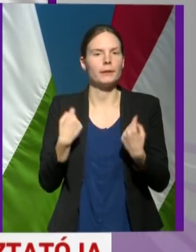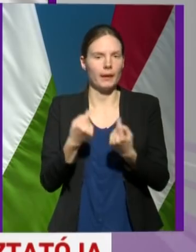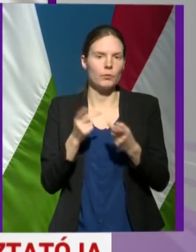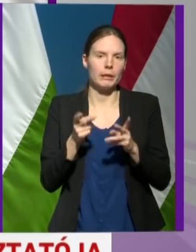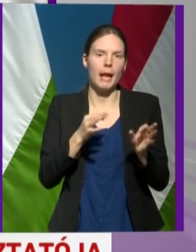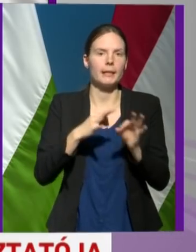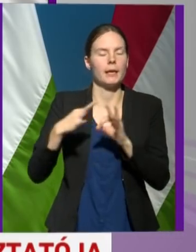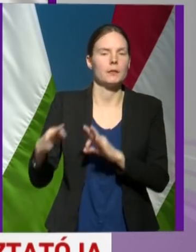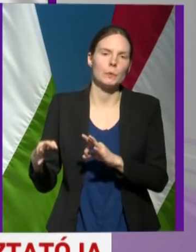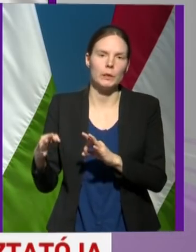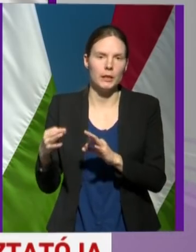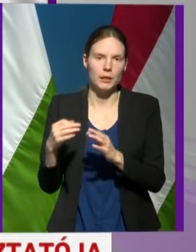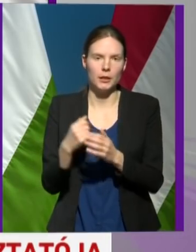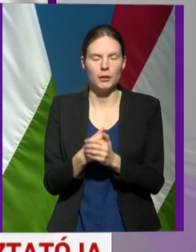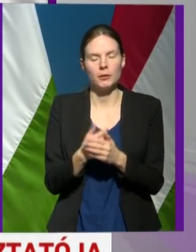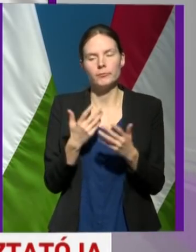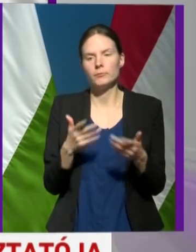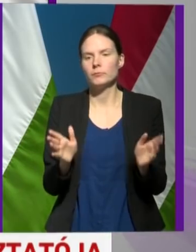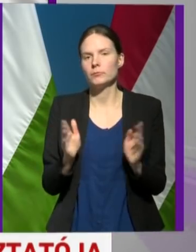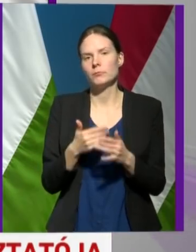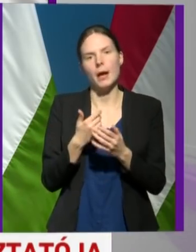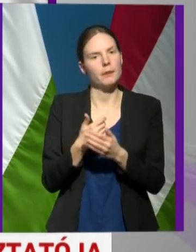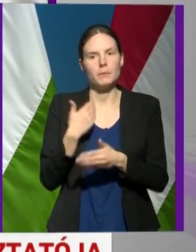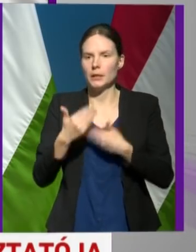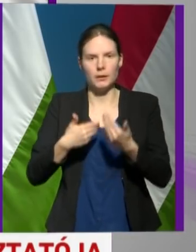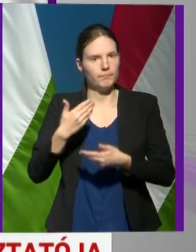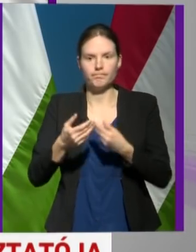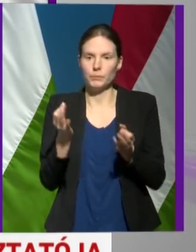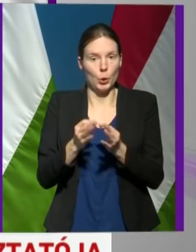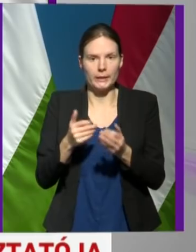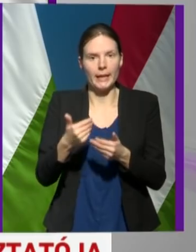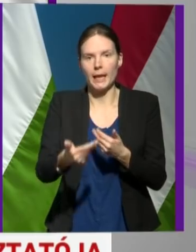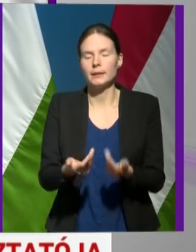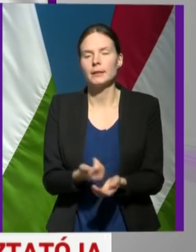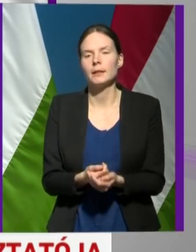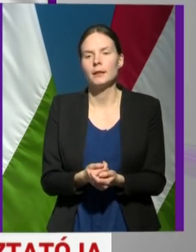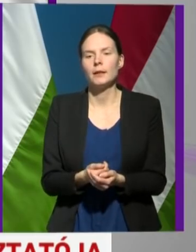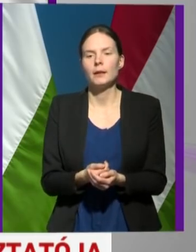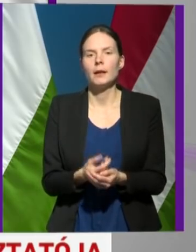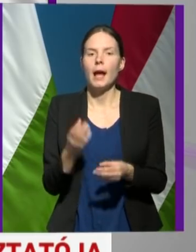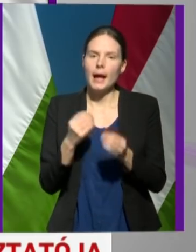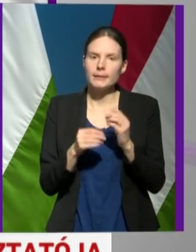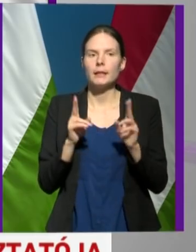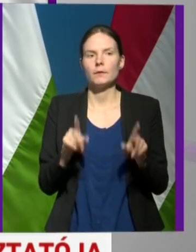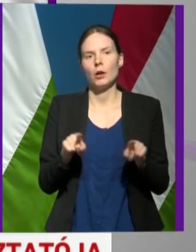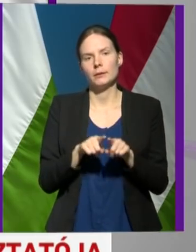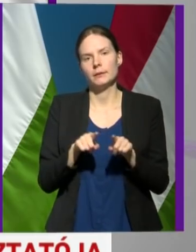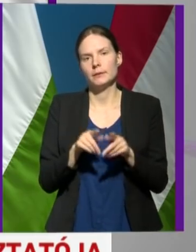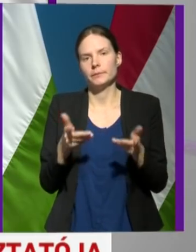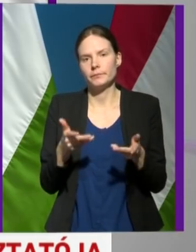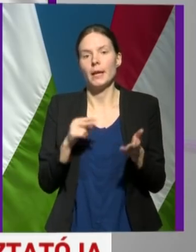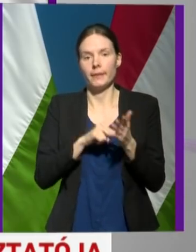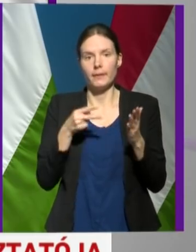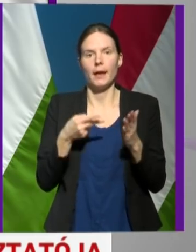készülnünk minden forgatókönyvre, és ezt a célt szolgálja az, hogy egy